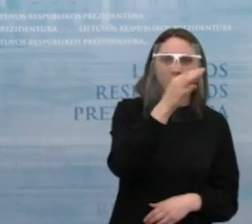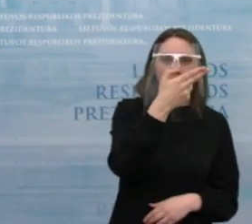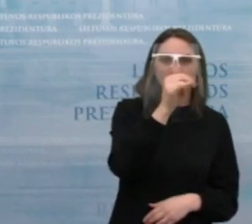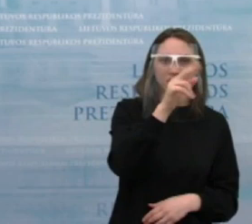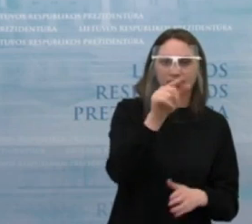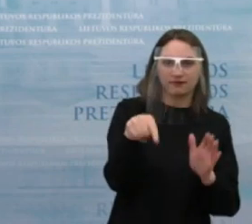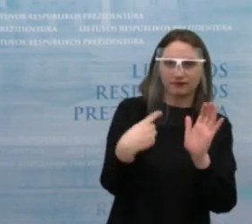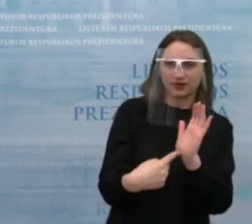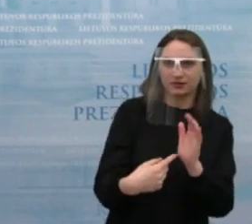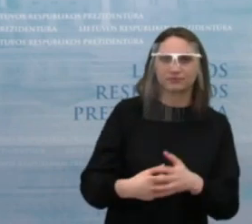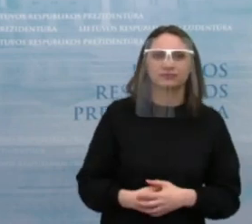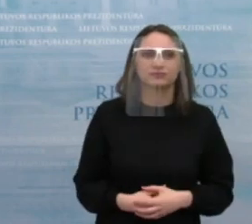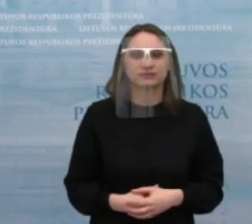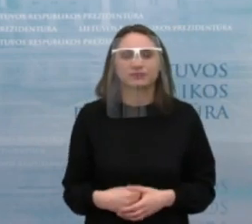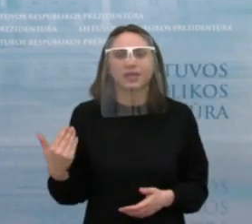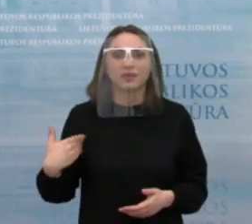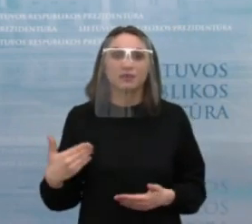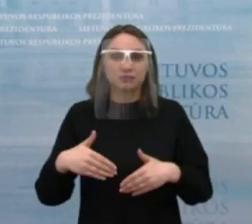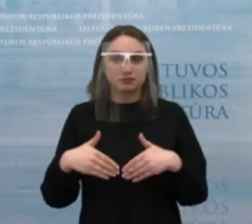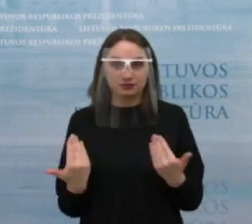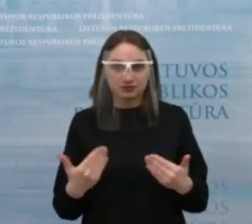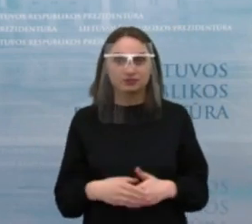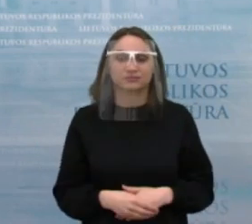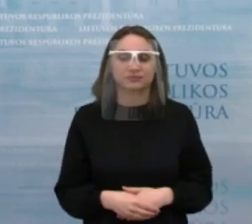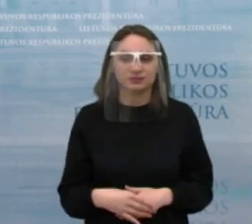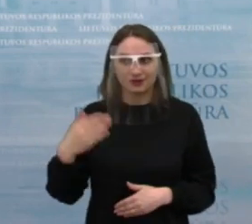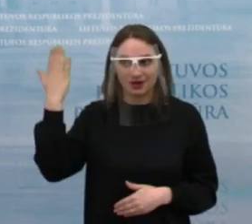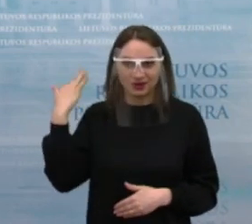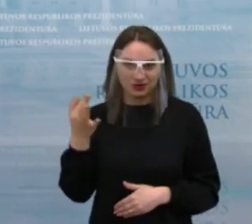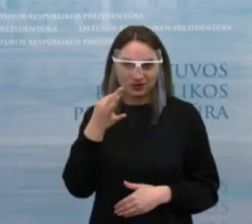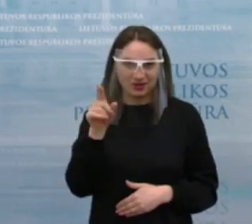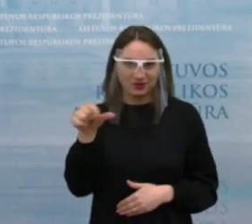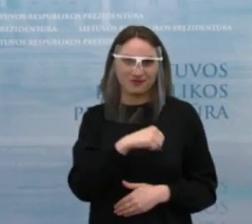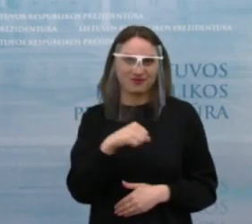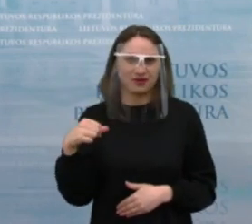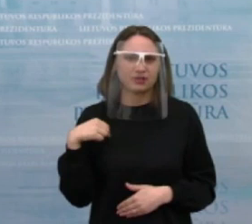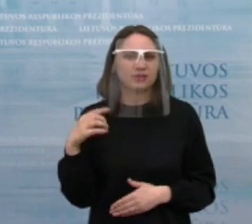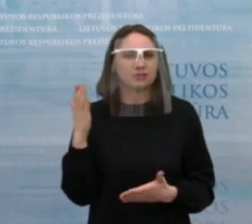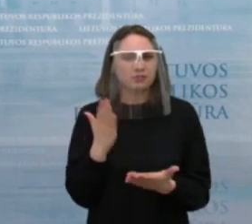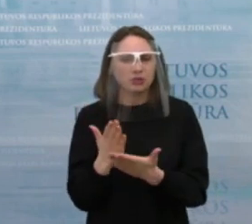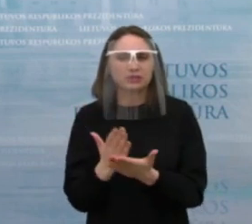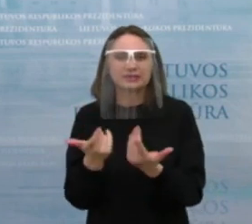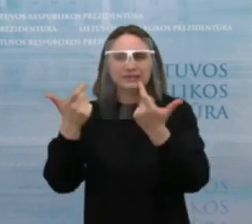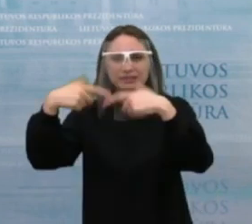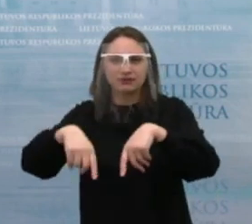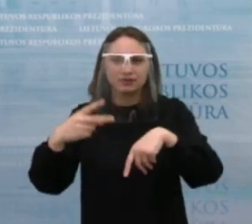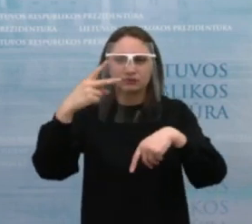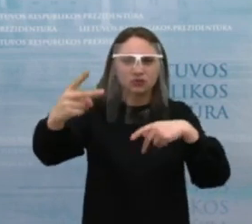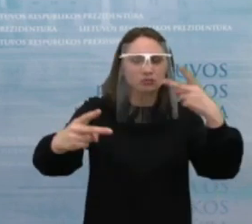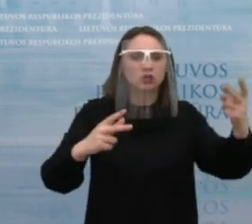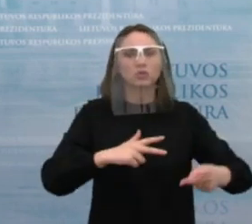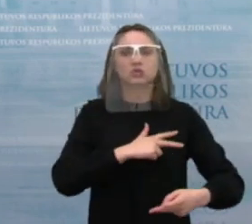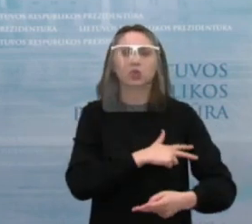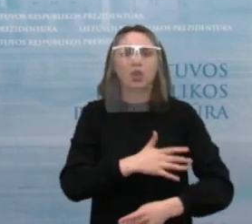Aš norėjau paklausti, kiek anksčiau minėjot, kad manote, kad labai svarbu peržiūrėti kiekvienoje savivalybėje teikiamės būtent